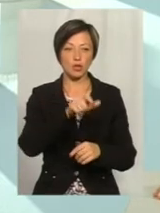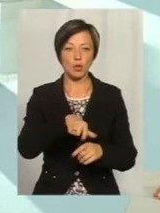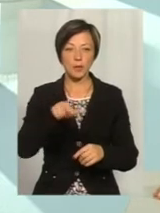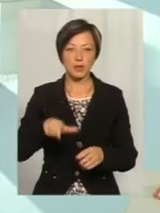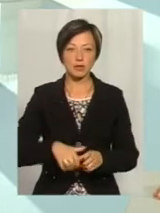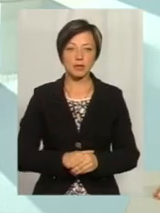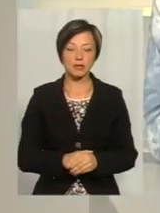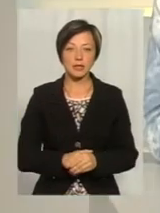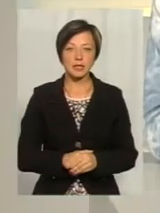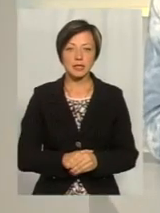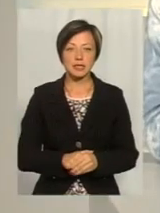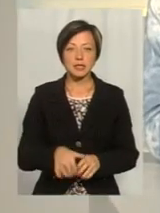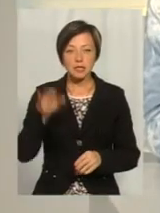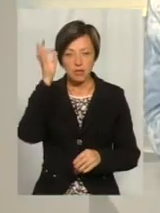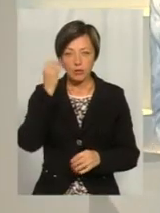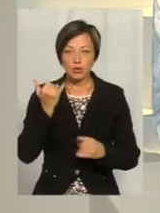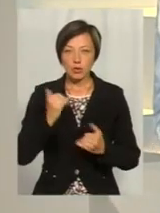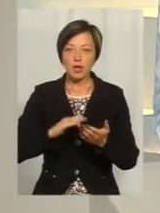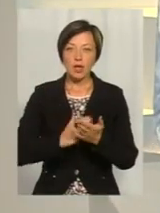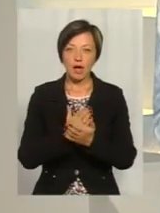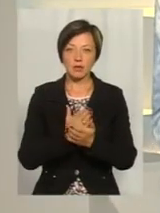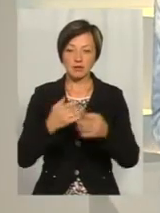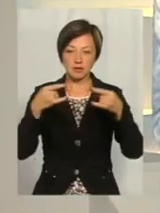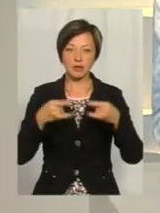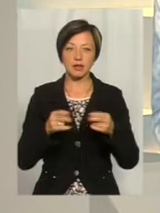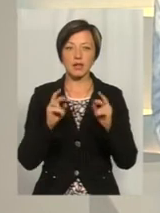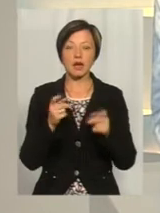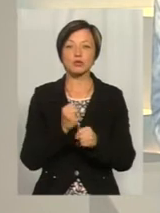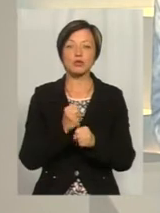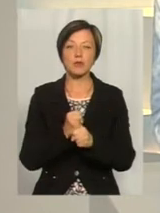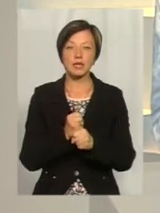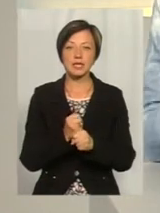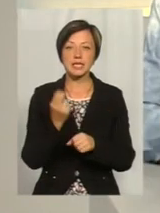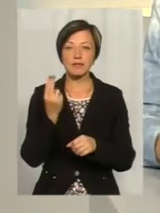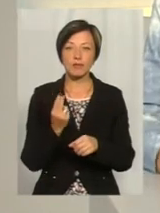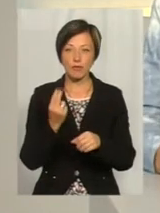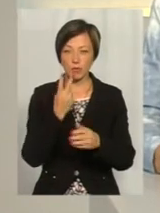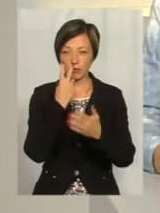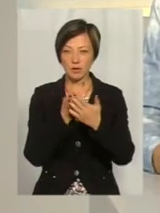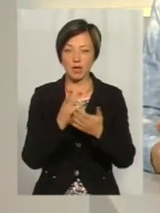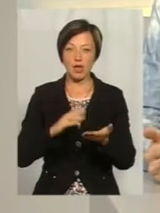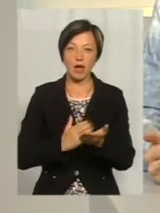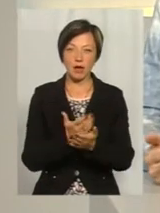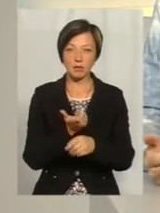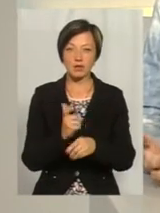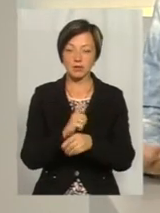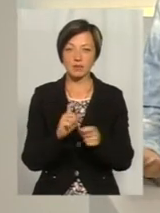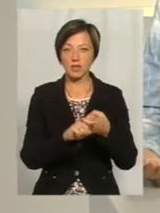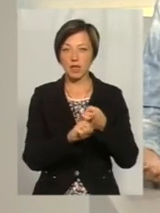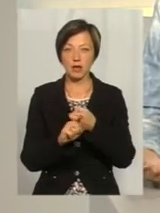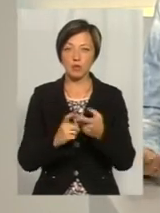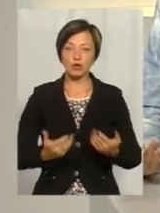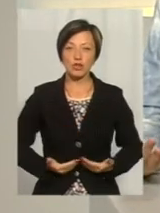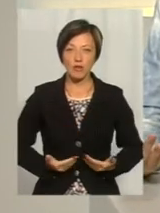Зрозуміло. І ми згадуємо сьогодні про якісну картинку і як зробити цифрову картинку максимально якісною, в залежності від того,